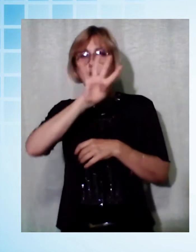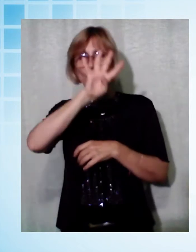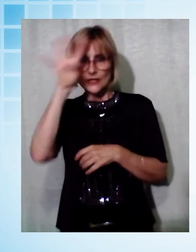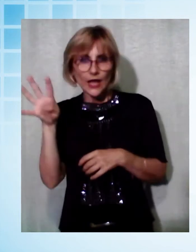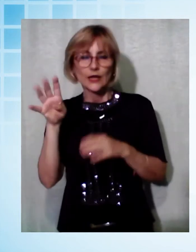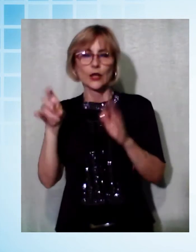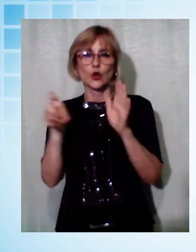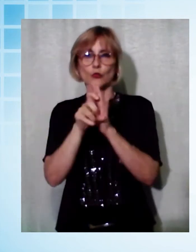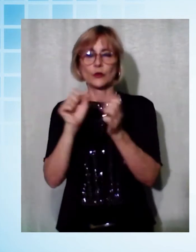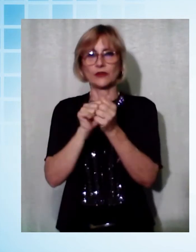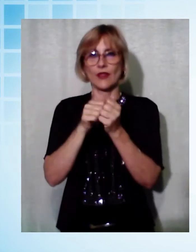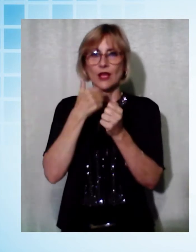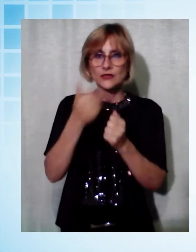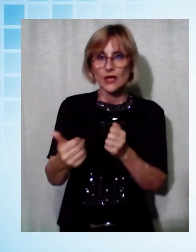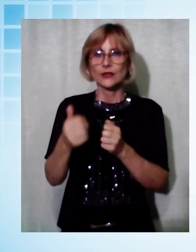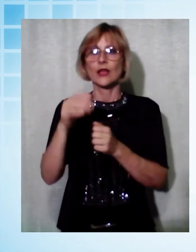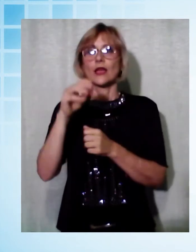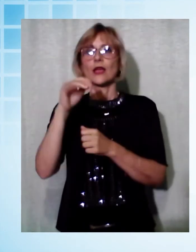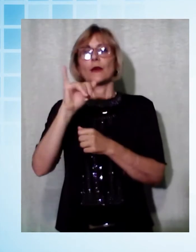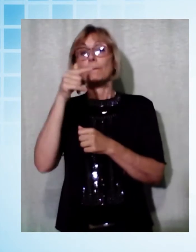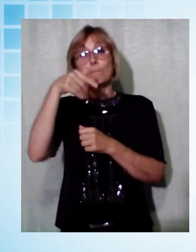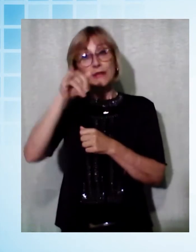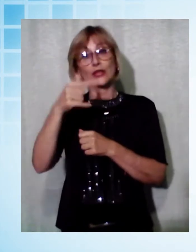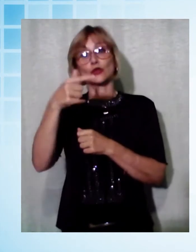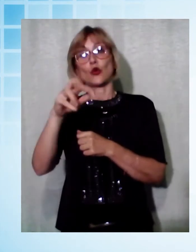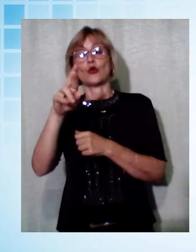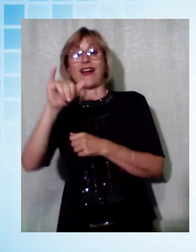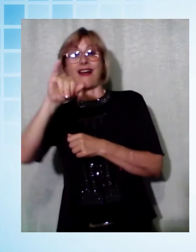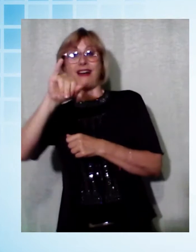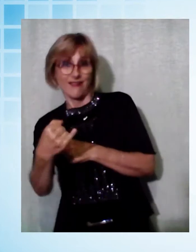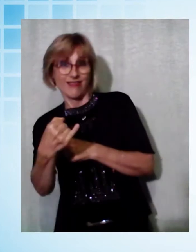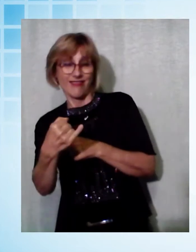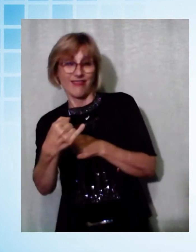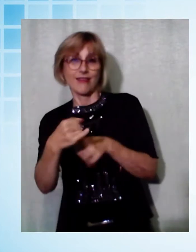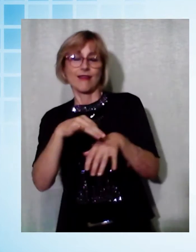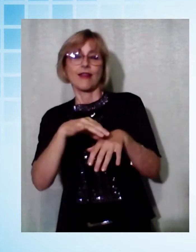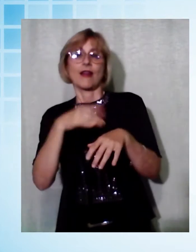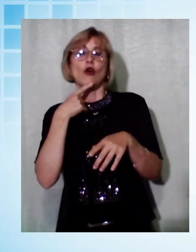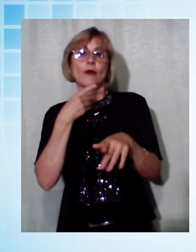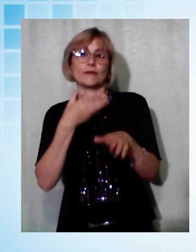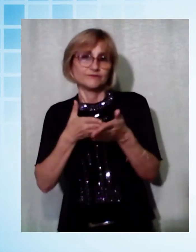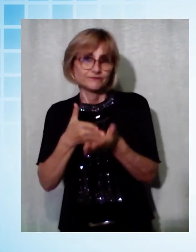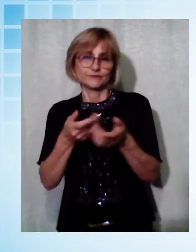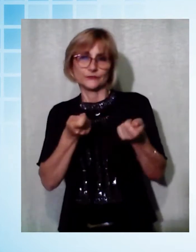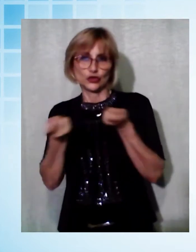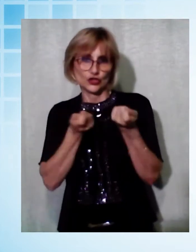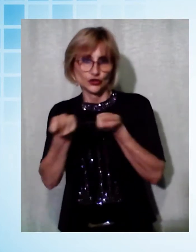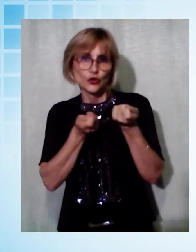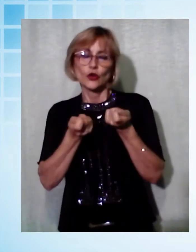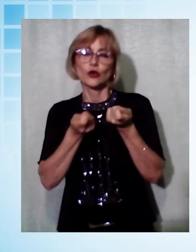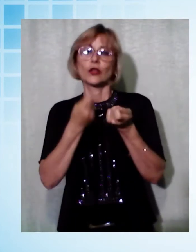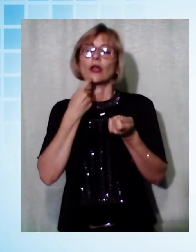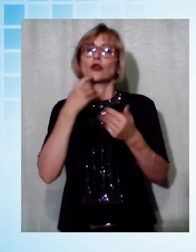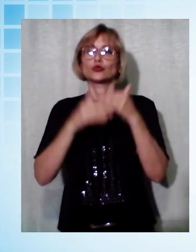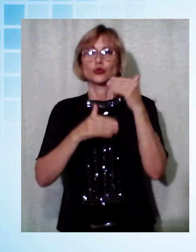Museo Mitorai e la fondazione che dovrà gestirlo. Firenze è pronta a contribuire con quasi 2 milioni di euro per arrivare all'apertura della struttura, che